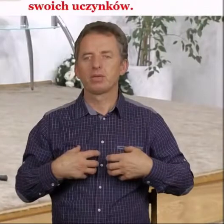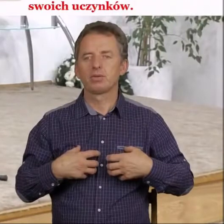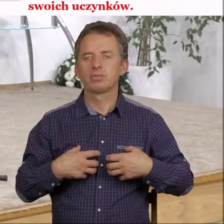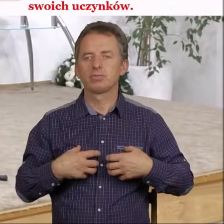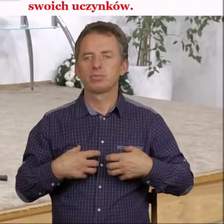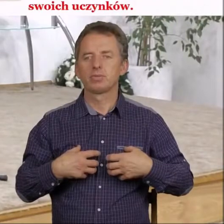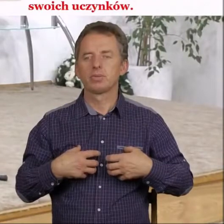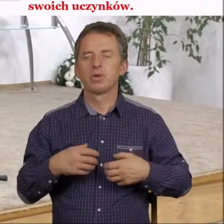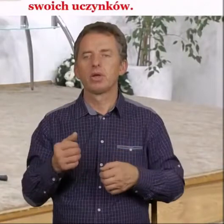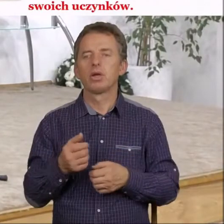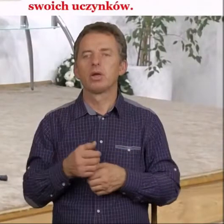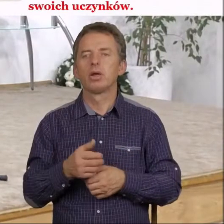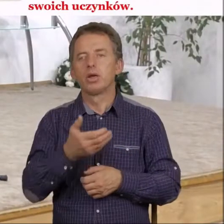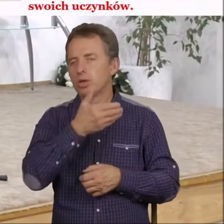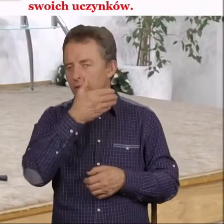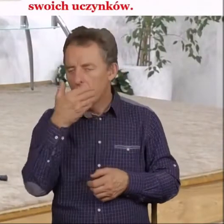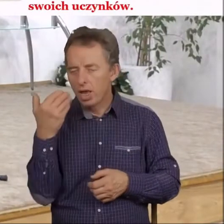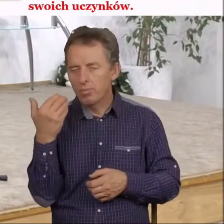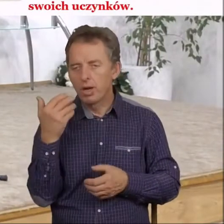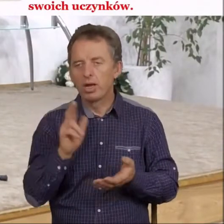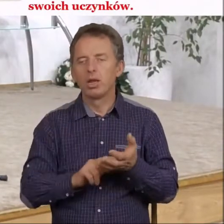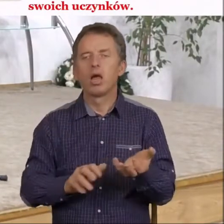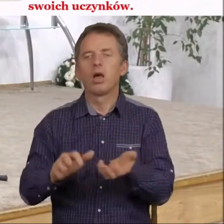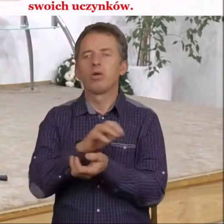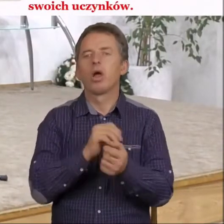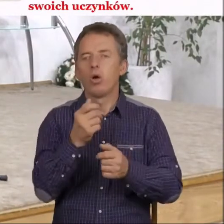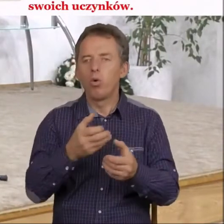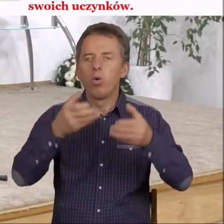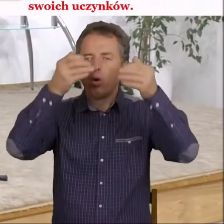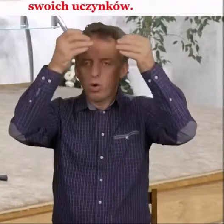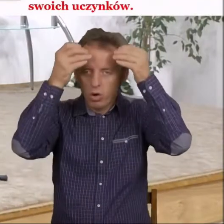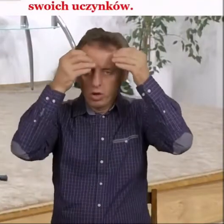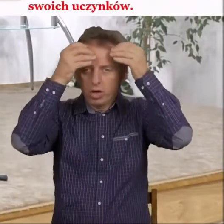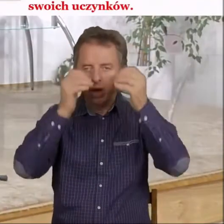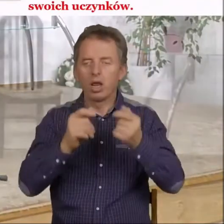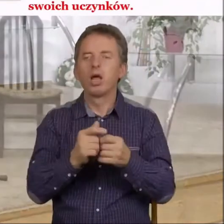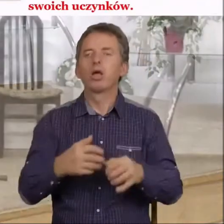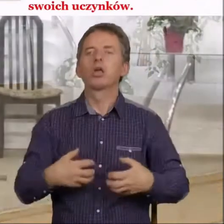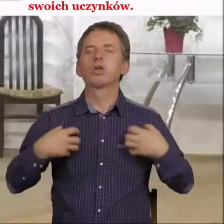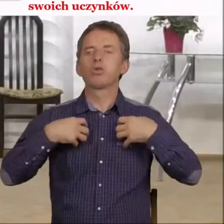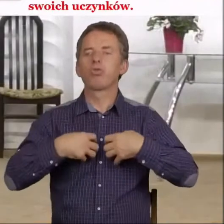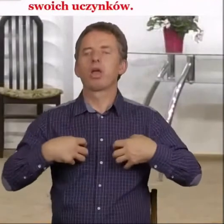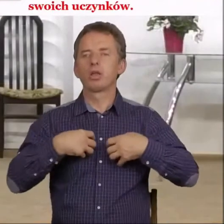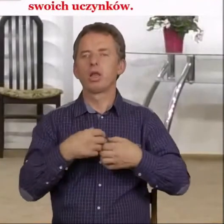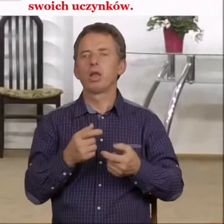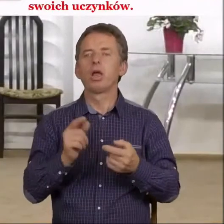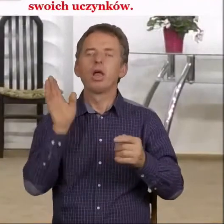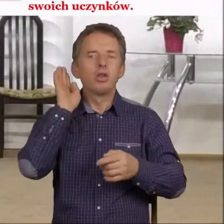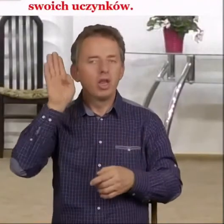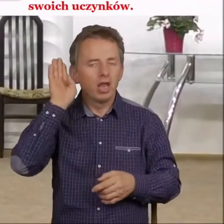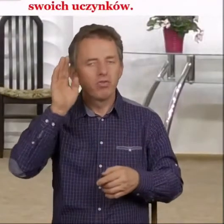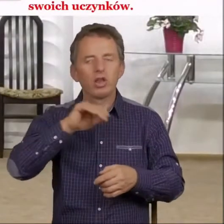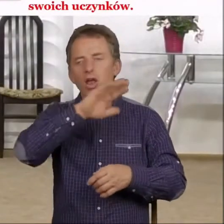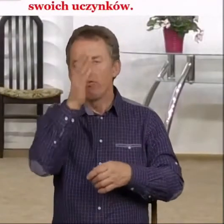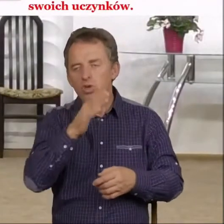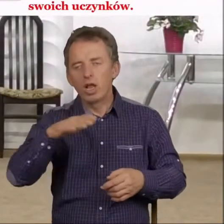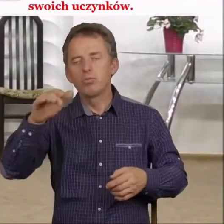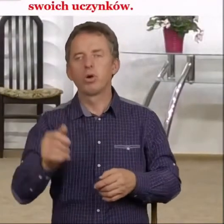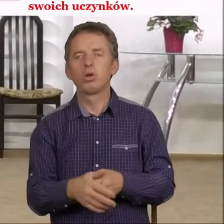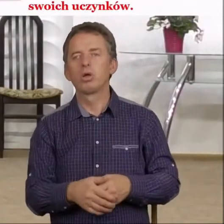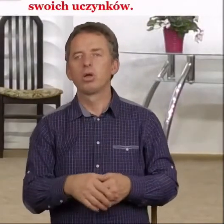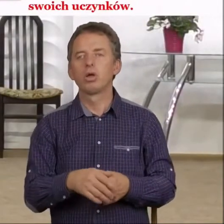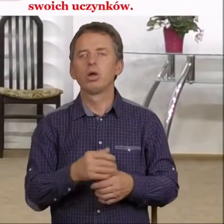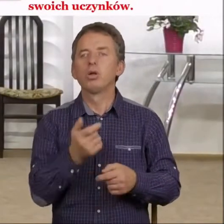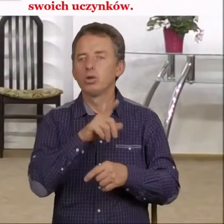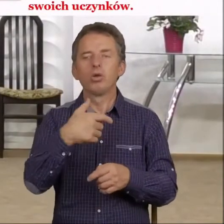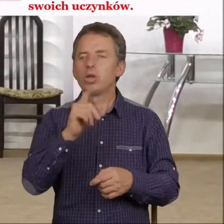Nie ma na świecie jakiegoś ukoronowanego zwierzaka, niedźwiedzia, wielbłąda. Przynajmniej